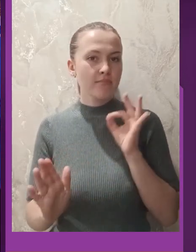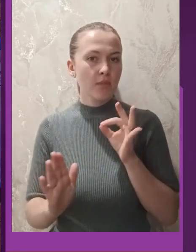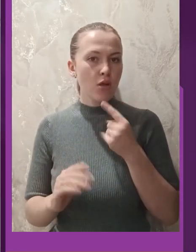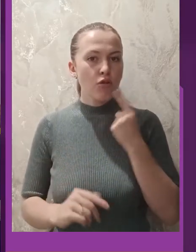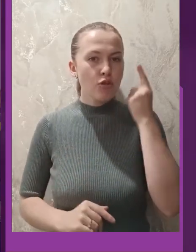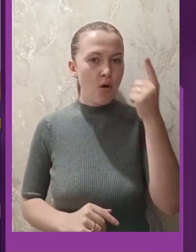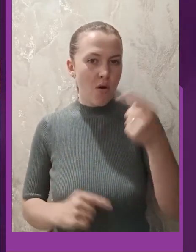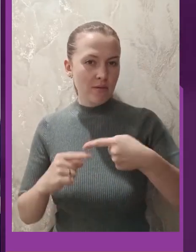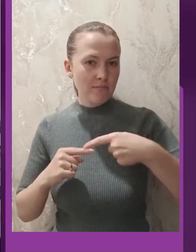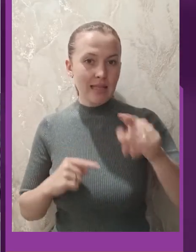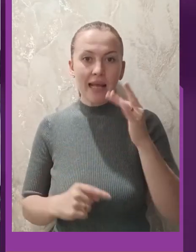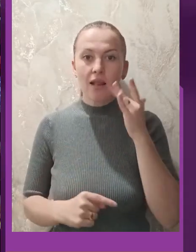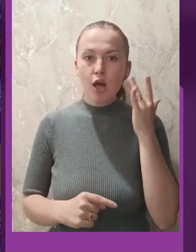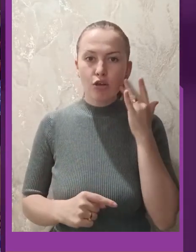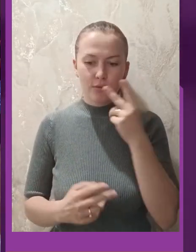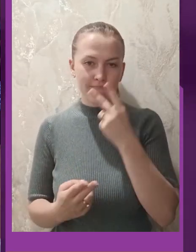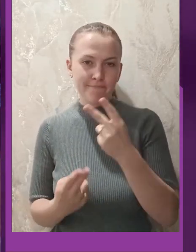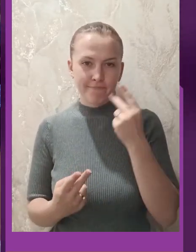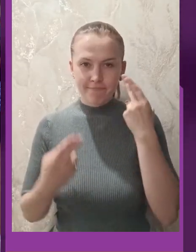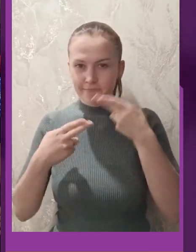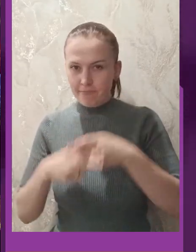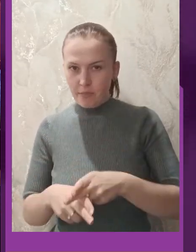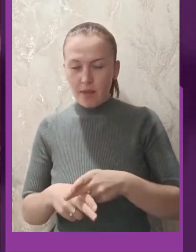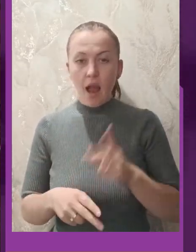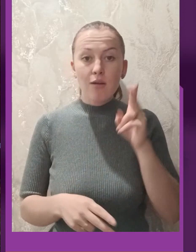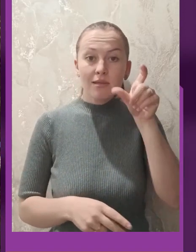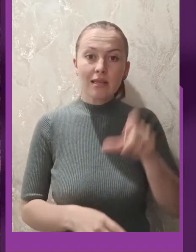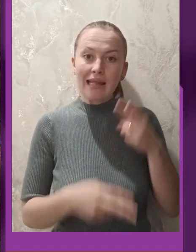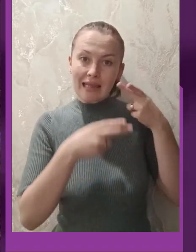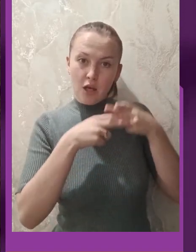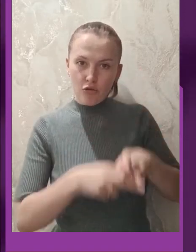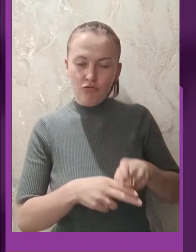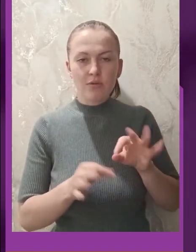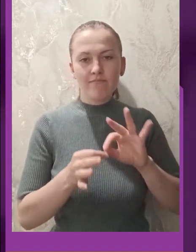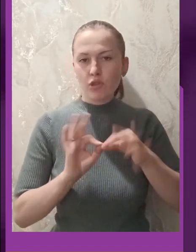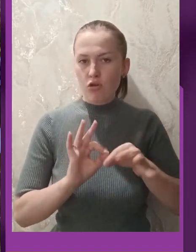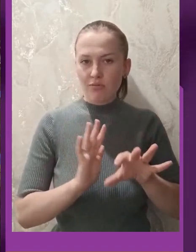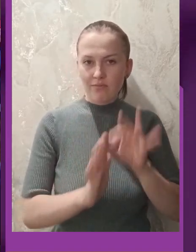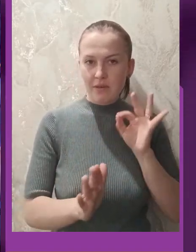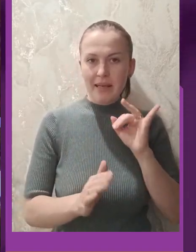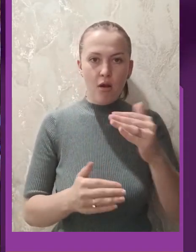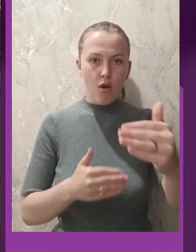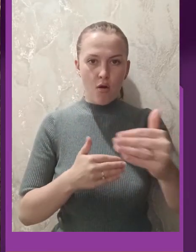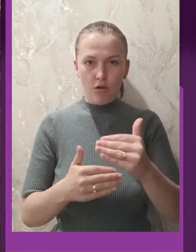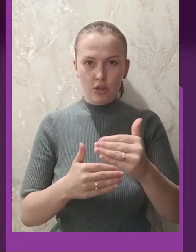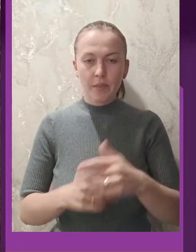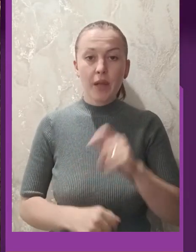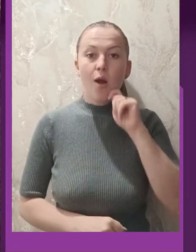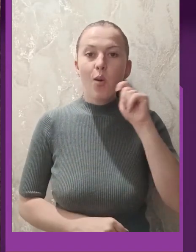більш довгий і легший з точки зору орієнтування варіант, а технічний – більш складний, але коротший.